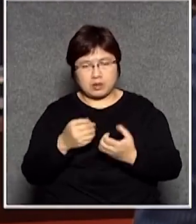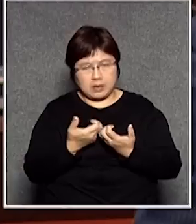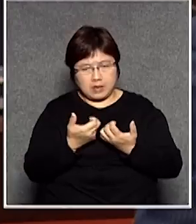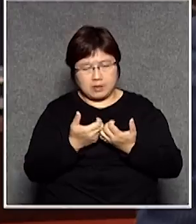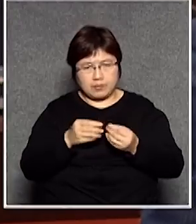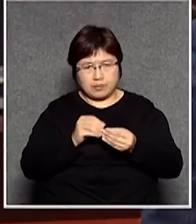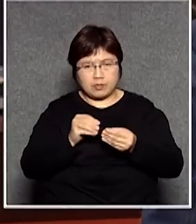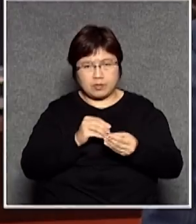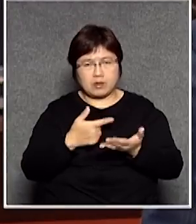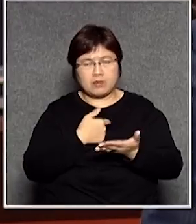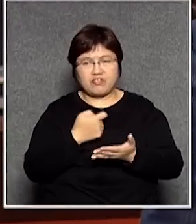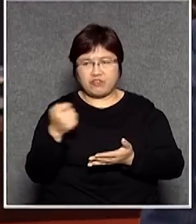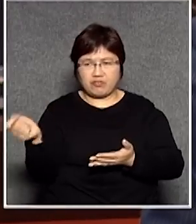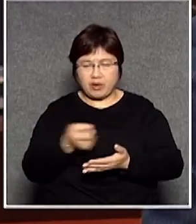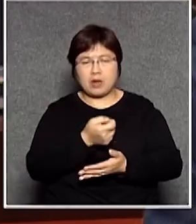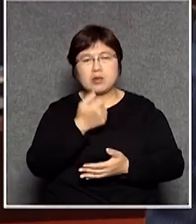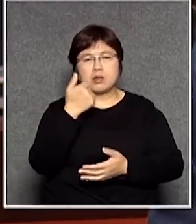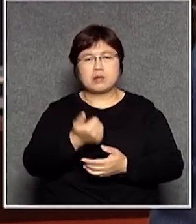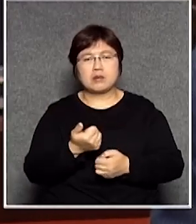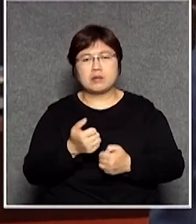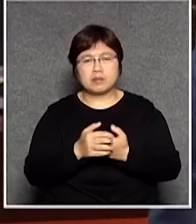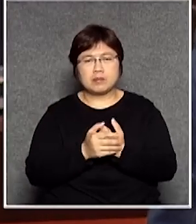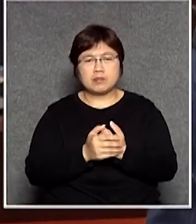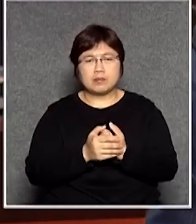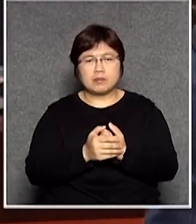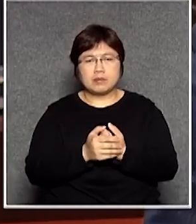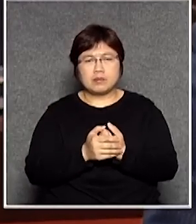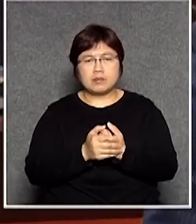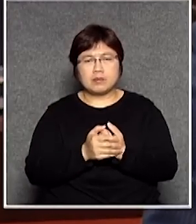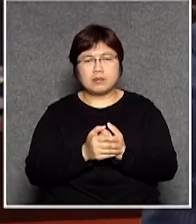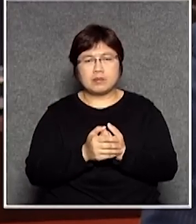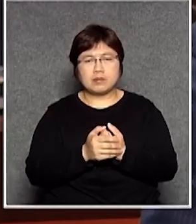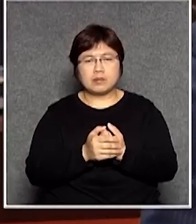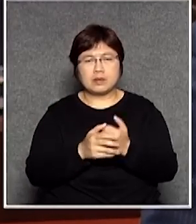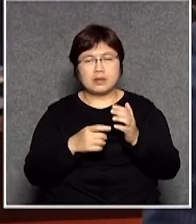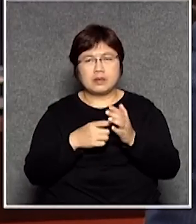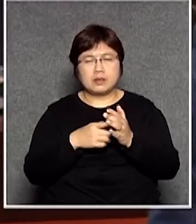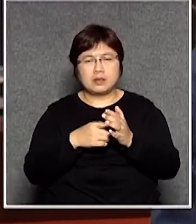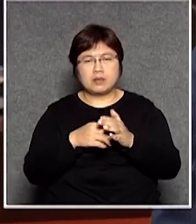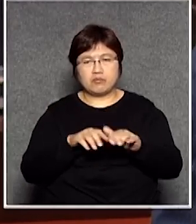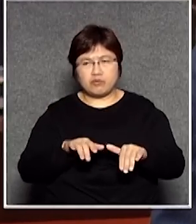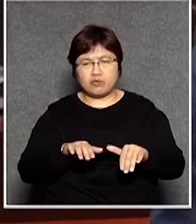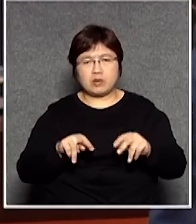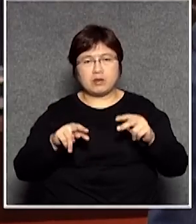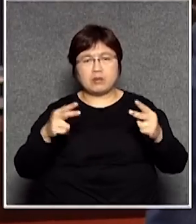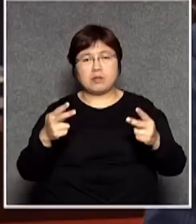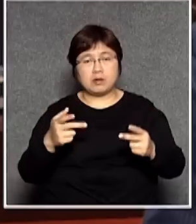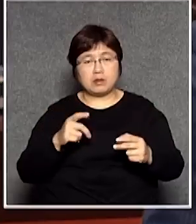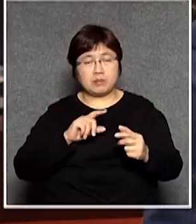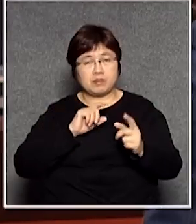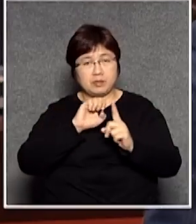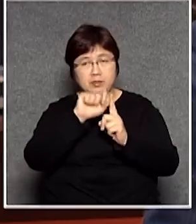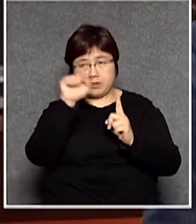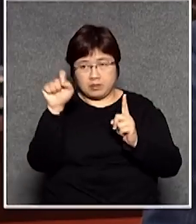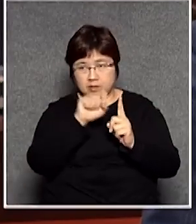呢都是可以迅速一些不過呢 我都想指出其實電子化呢這個也都不是完全百分之一百